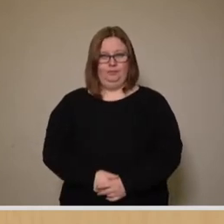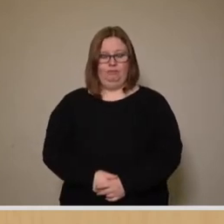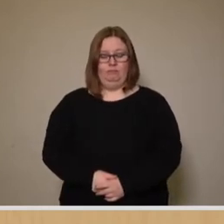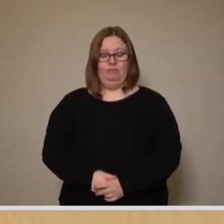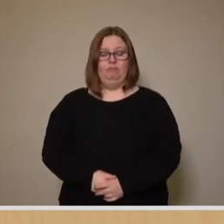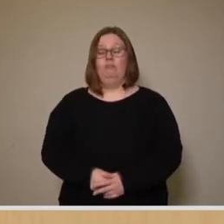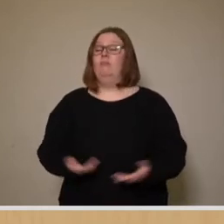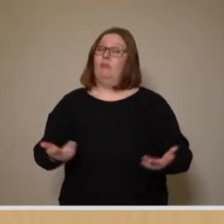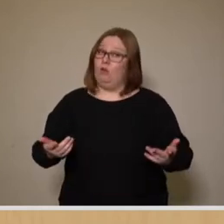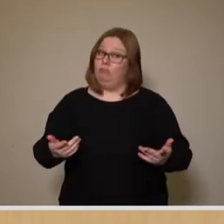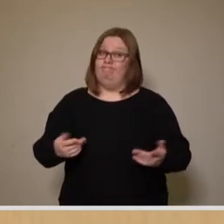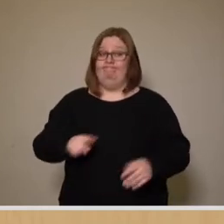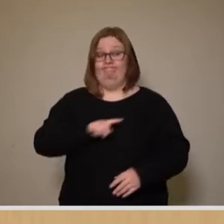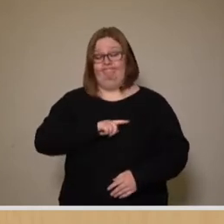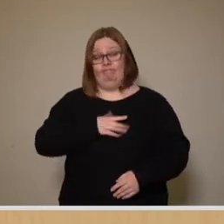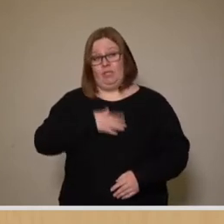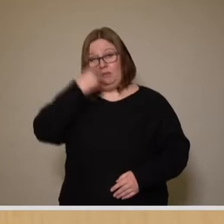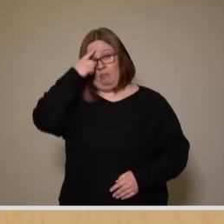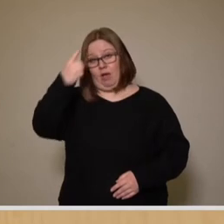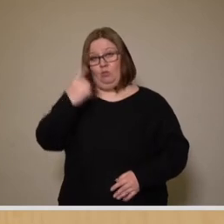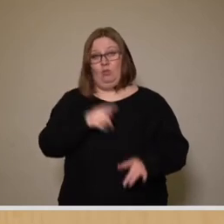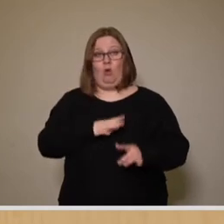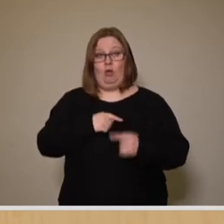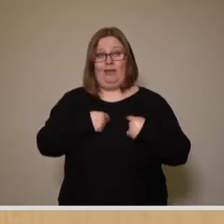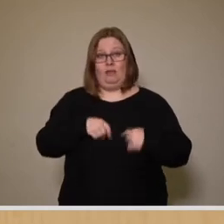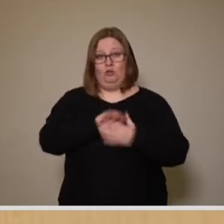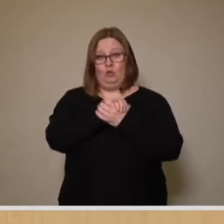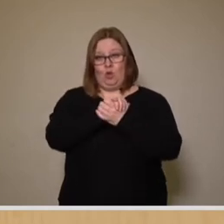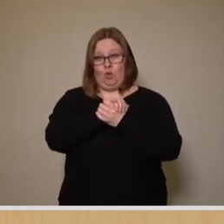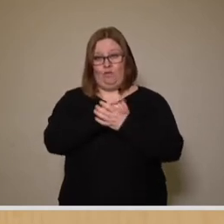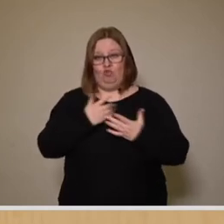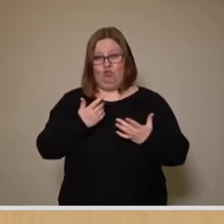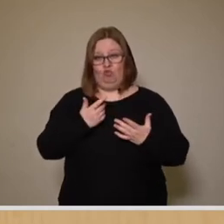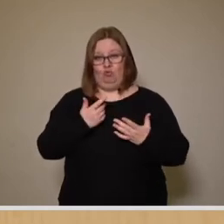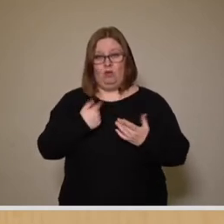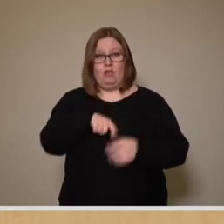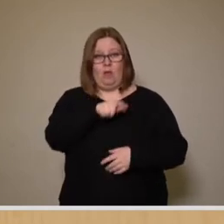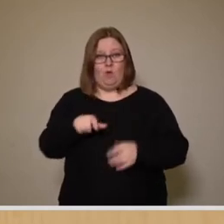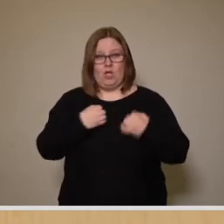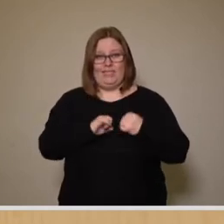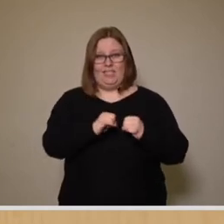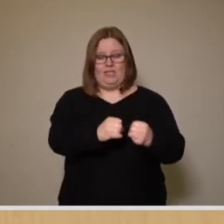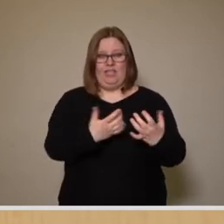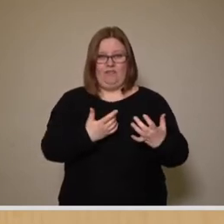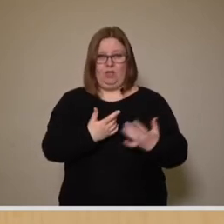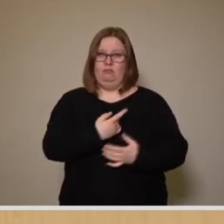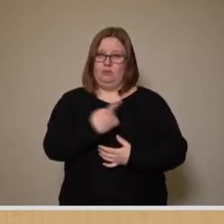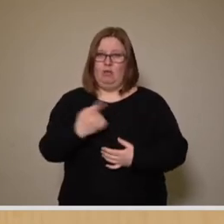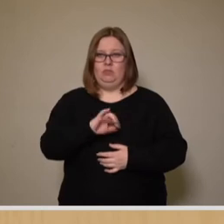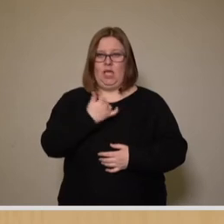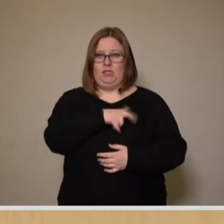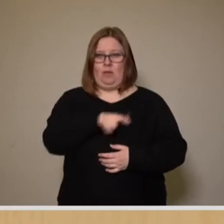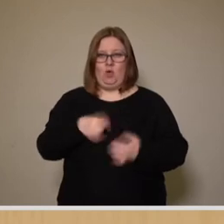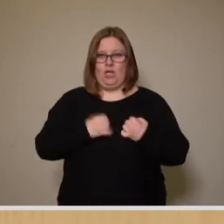Auch von meiner Seite meinen herzlichen Glückwunsch an dieser Stelle an die Bürgerinitiative. Sie sind die erste